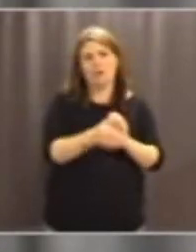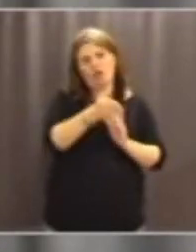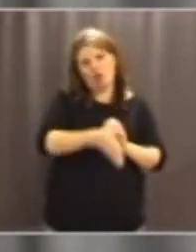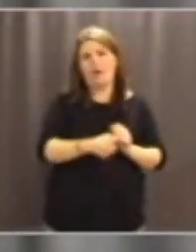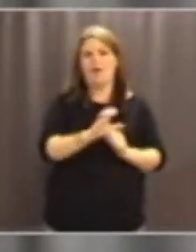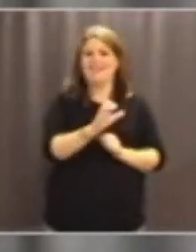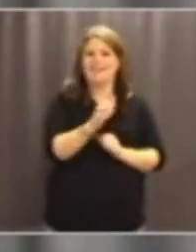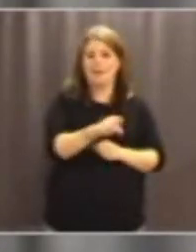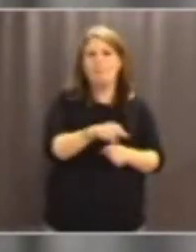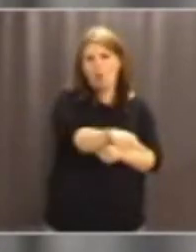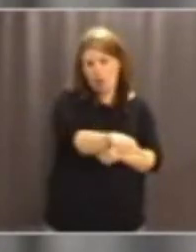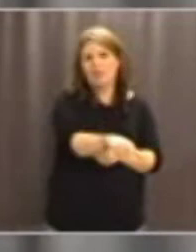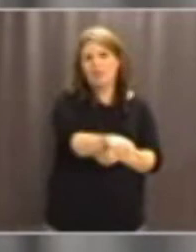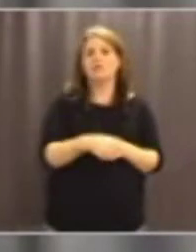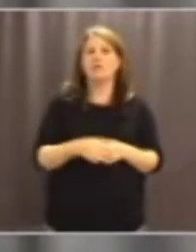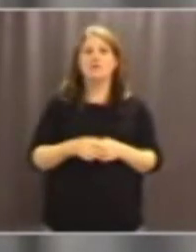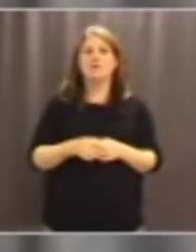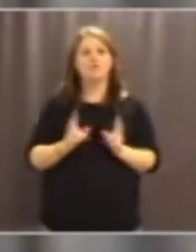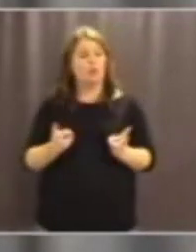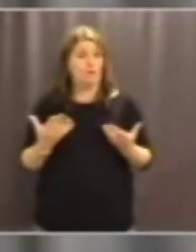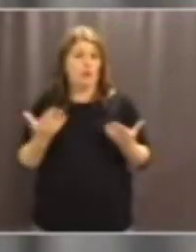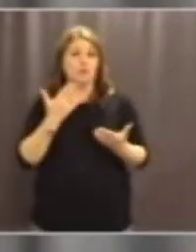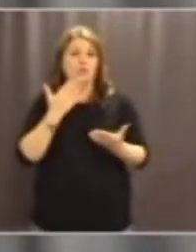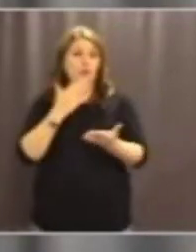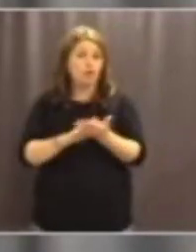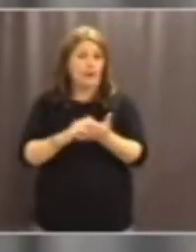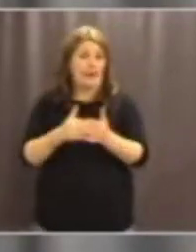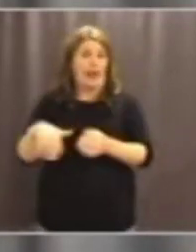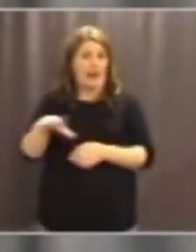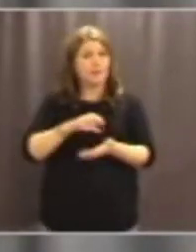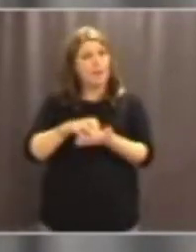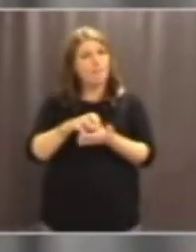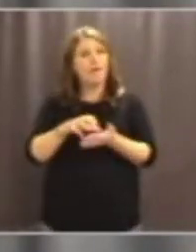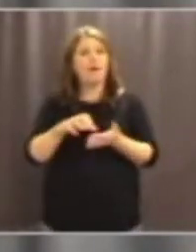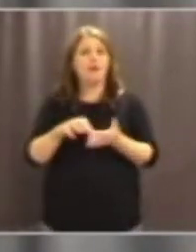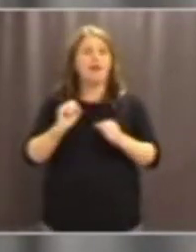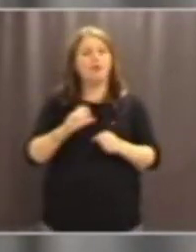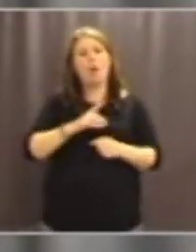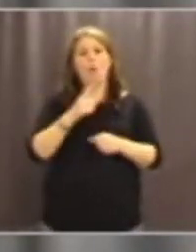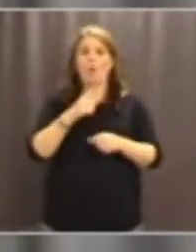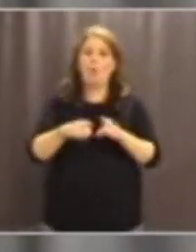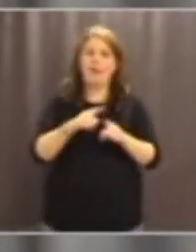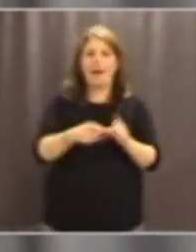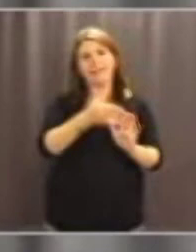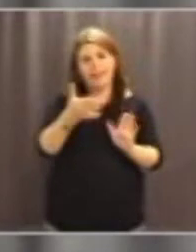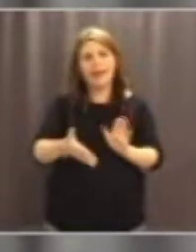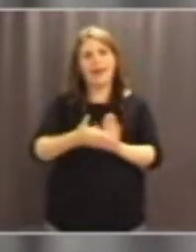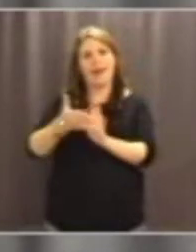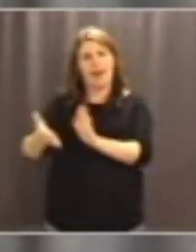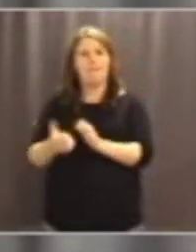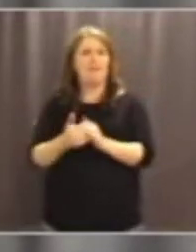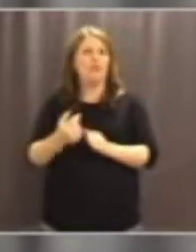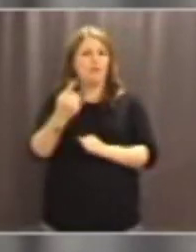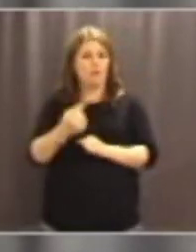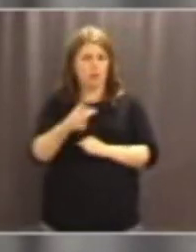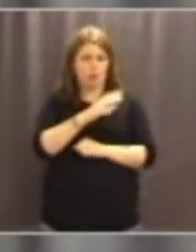Och genomförandet för att få den stora samhällsnyttan bör ske i en etapp Alltså man kan ha en etappbedelning men det måste ske en följd För det är först